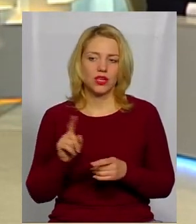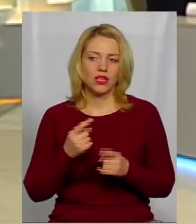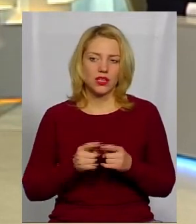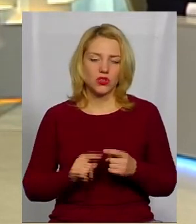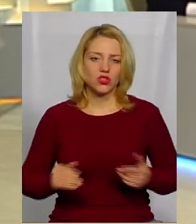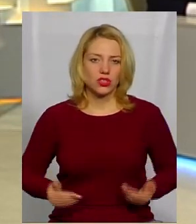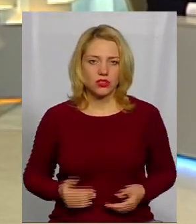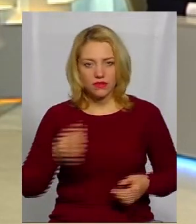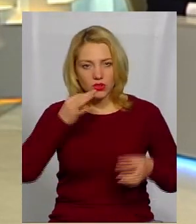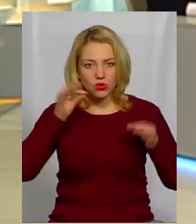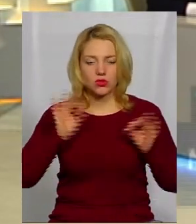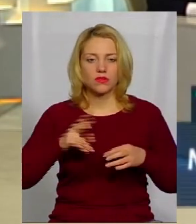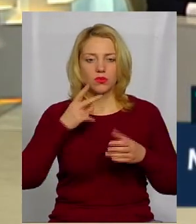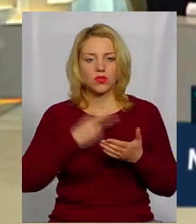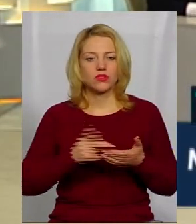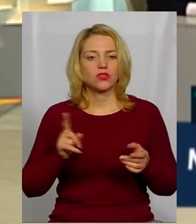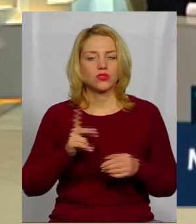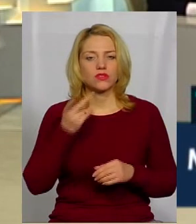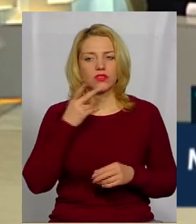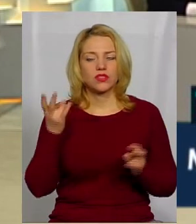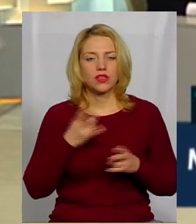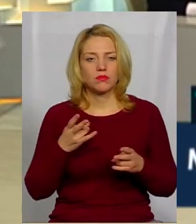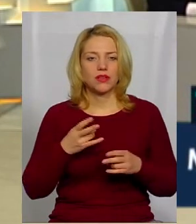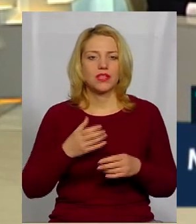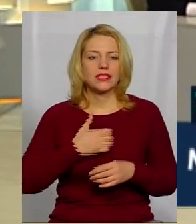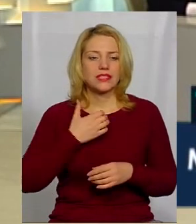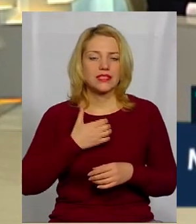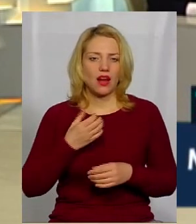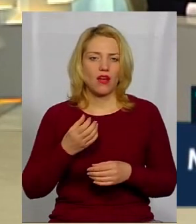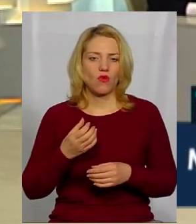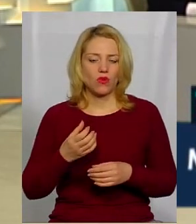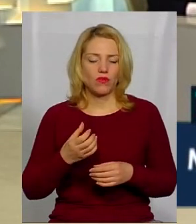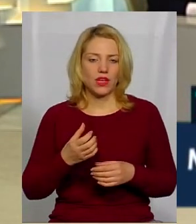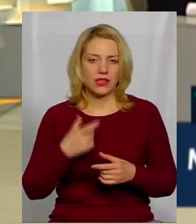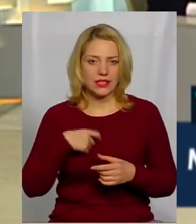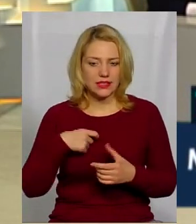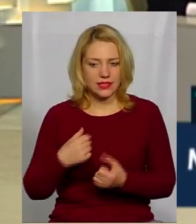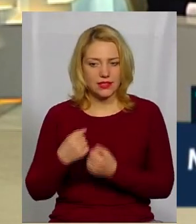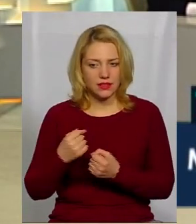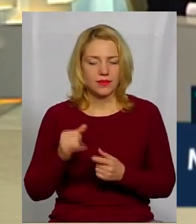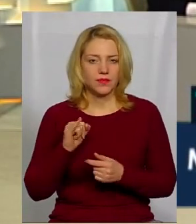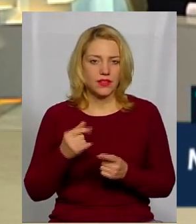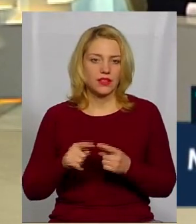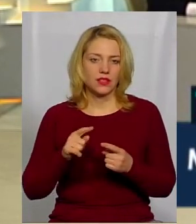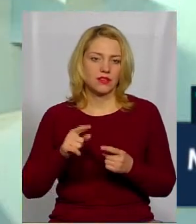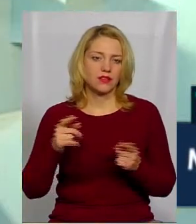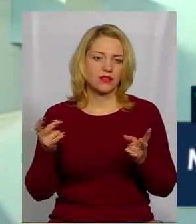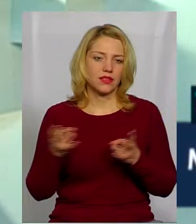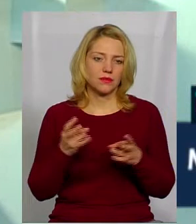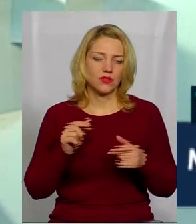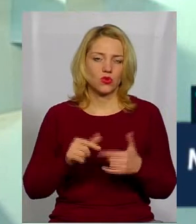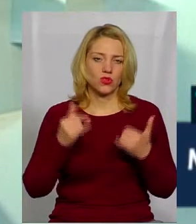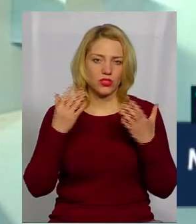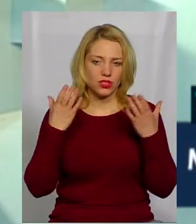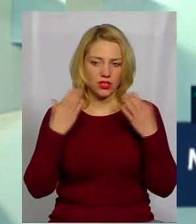кажуть, досвід показують, що потрібно завжди страхуватися. І це, мабуть, зробило те, що на сьогоднішній день